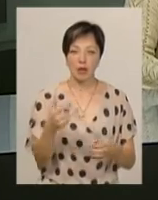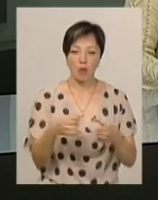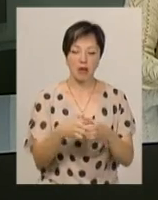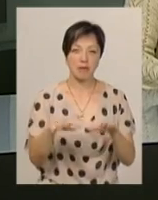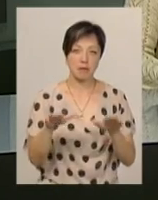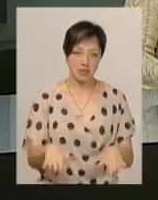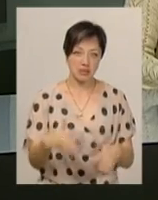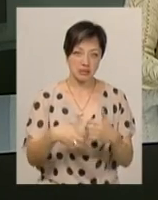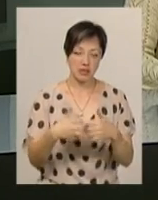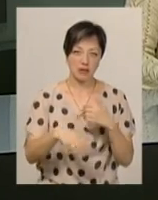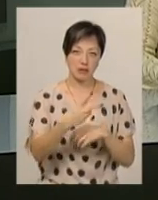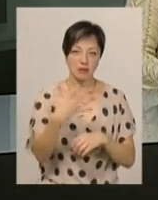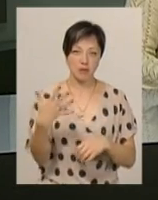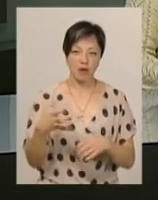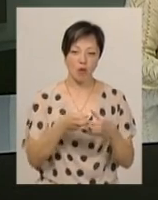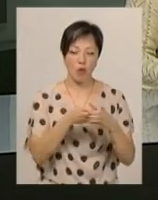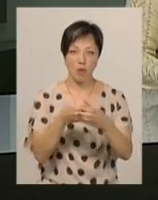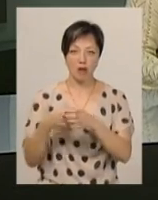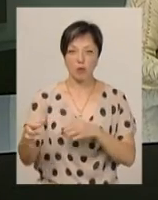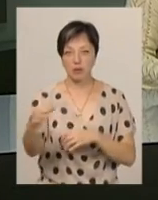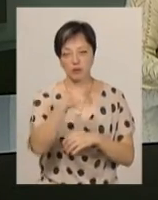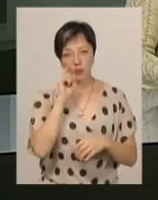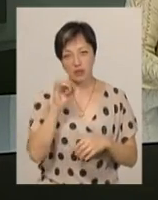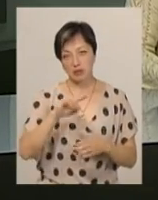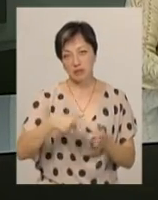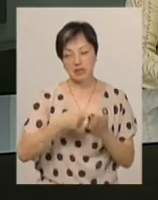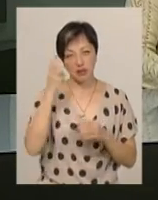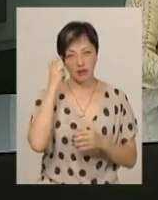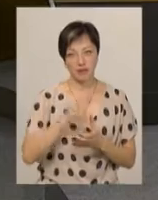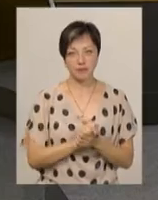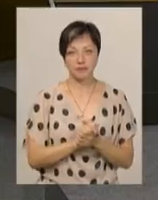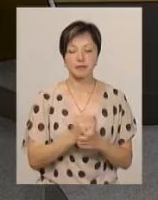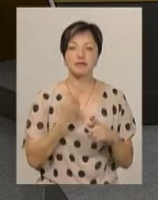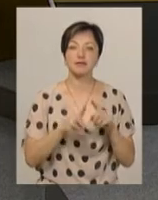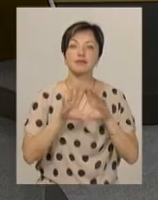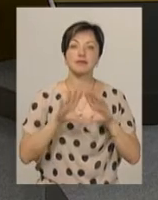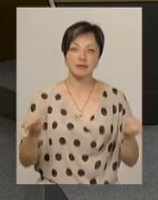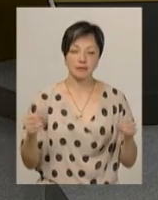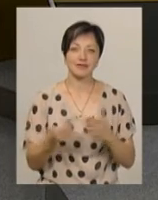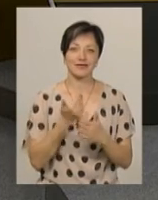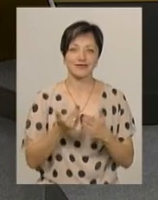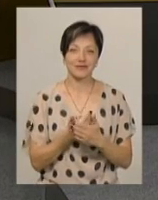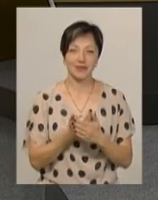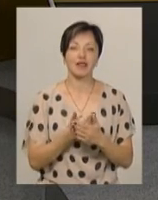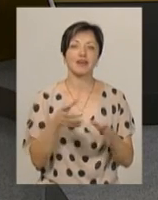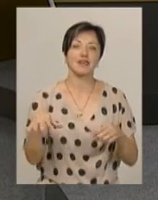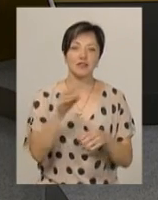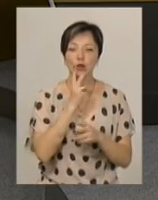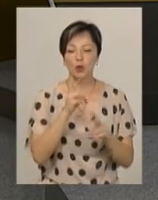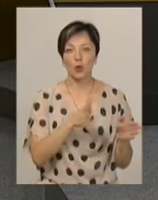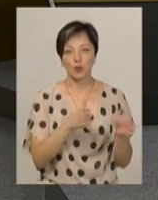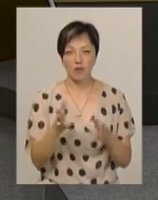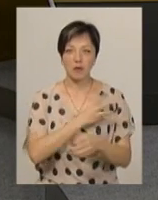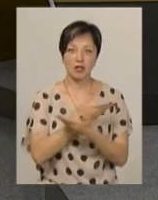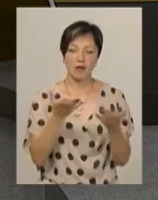командне місце серед 25 команд областей України та міста Києва. На цьому наш випуск завершено. І всі, хто його